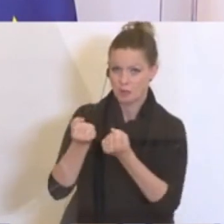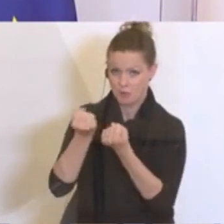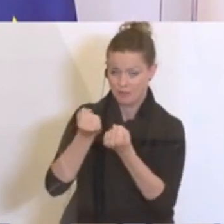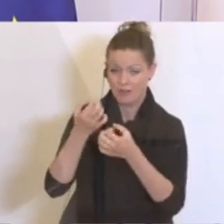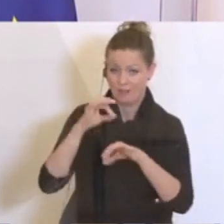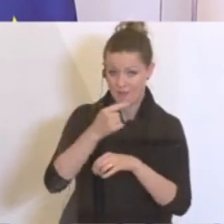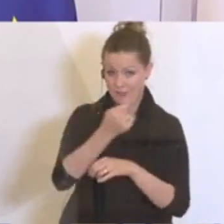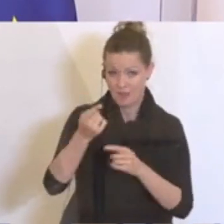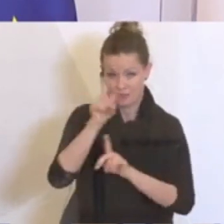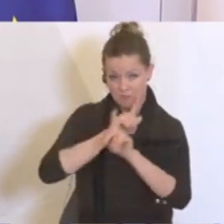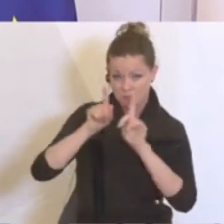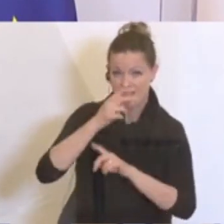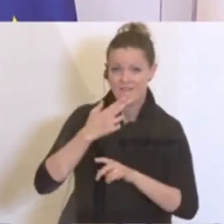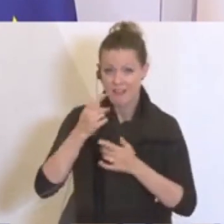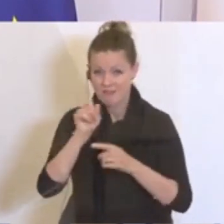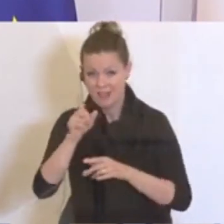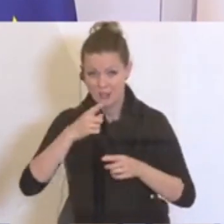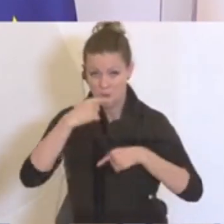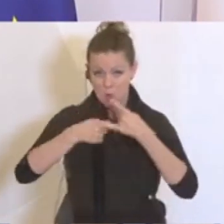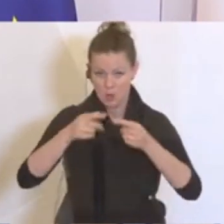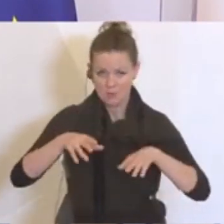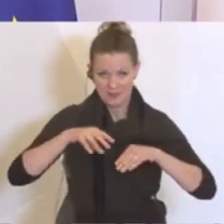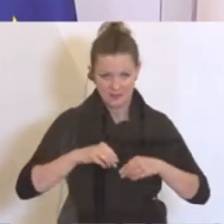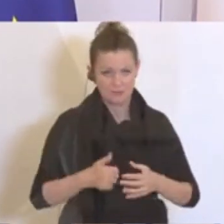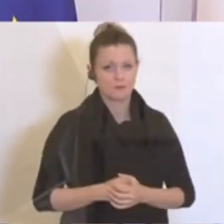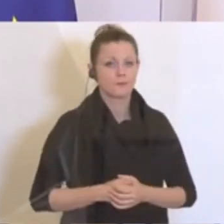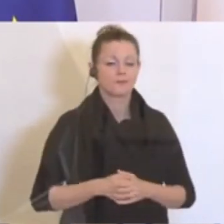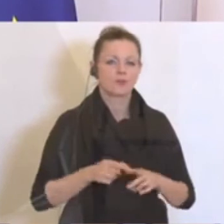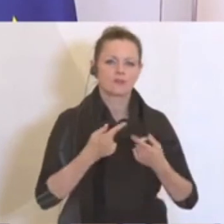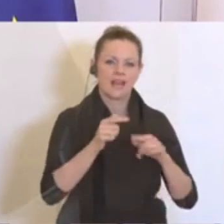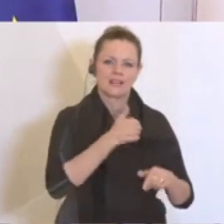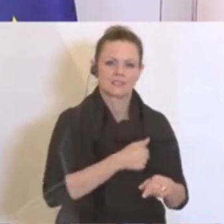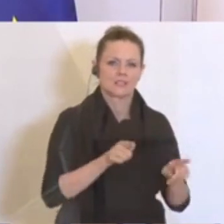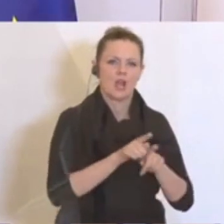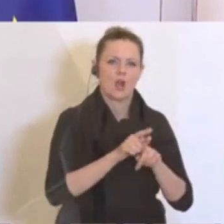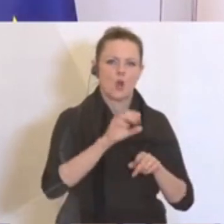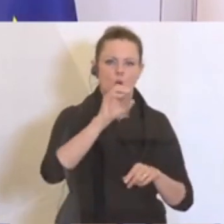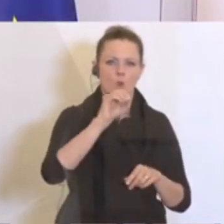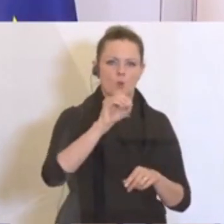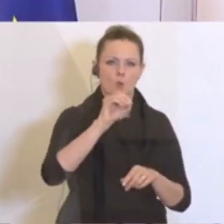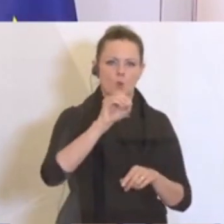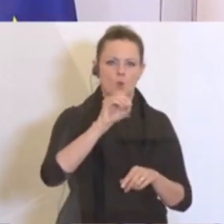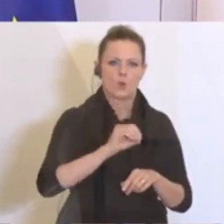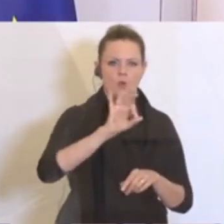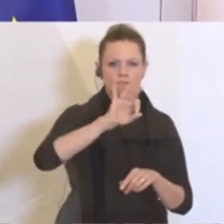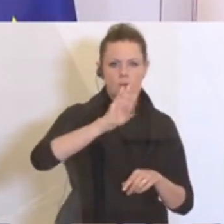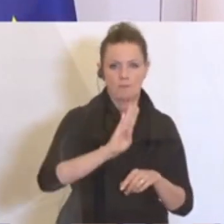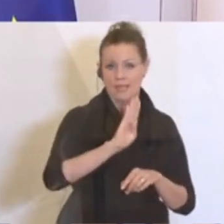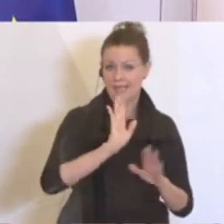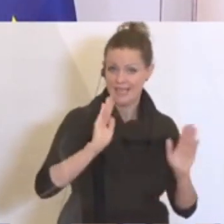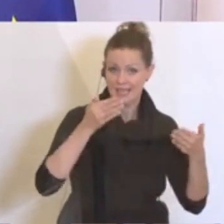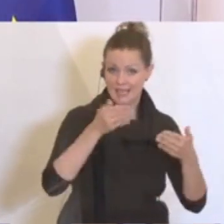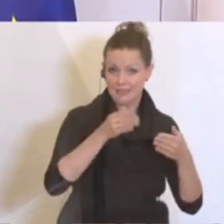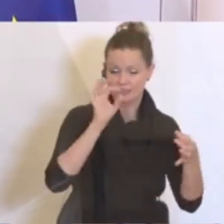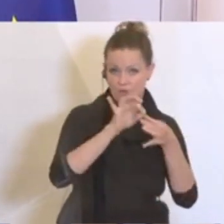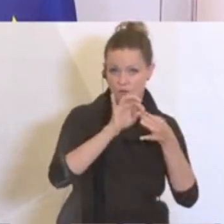wer welche Rolle einnimmt dort und zum anderen sind wir mit dem ÖFB intensiv in Kontakt und ich hoffe,